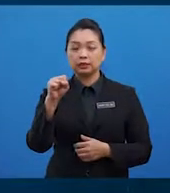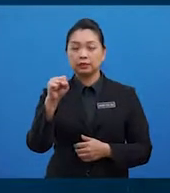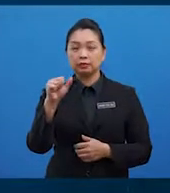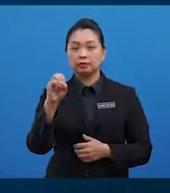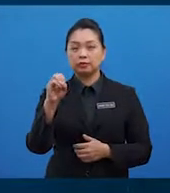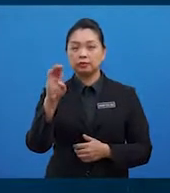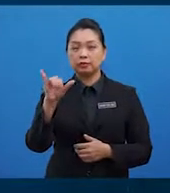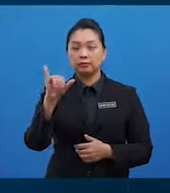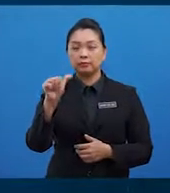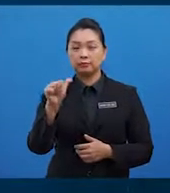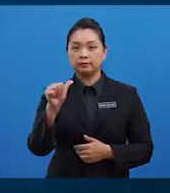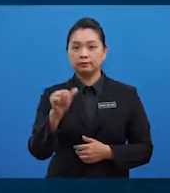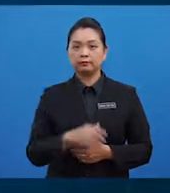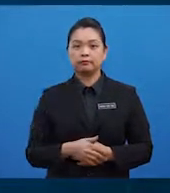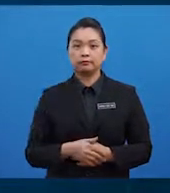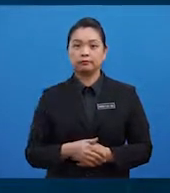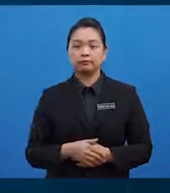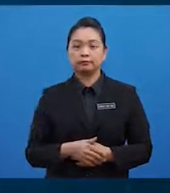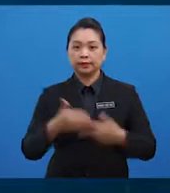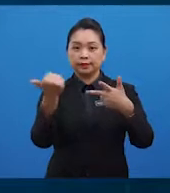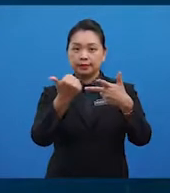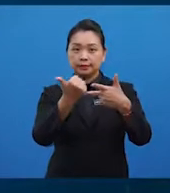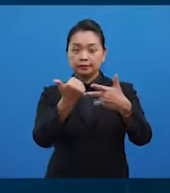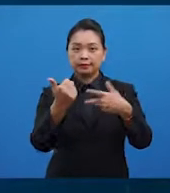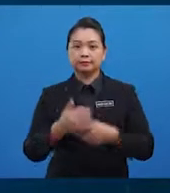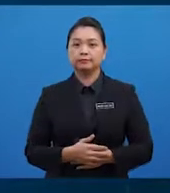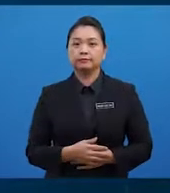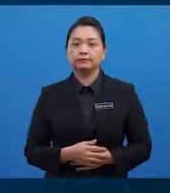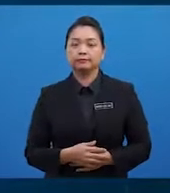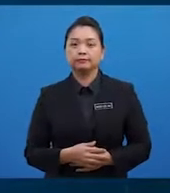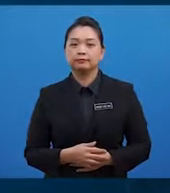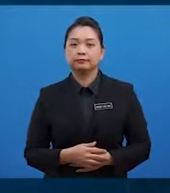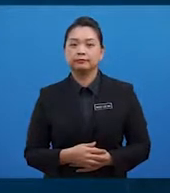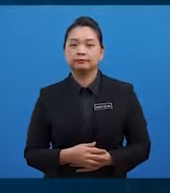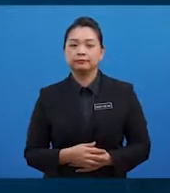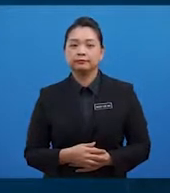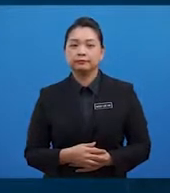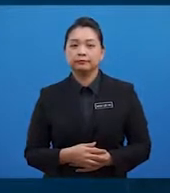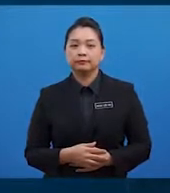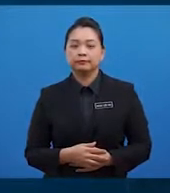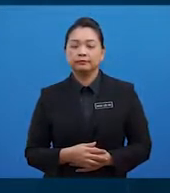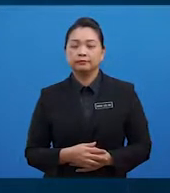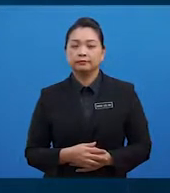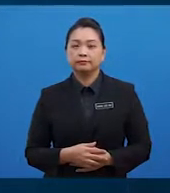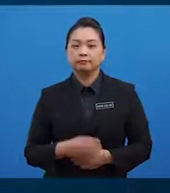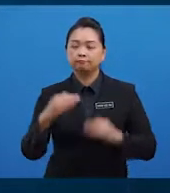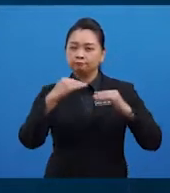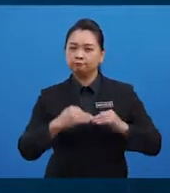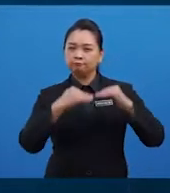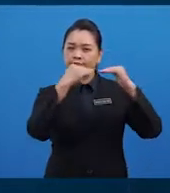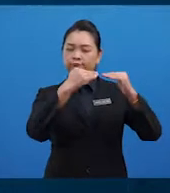gandum. Makro mineral yang ketiga iaitu zinc berfungsi sebagai